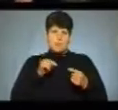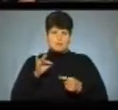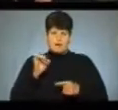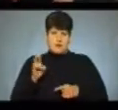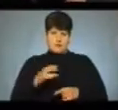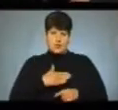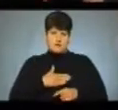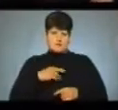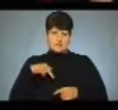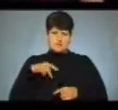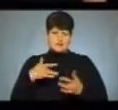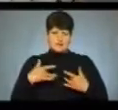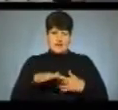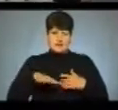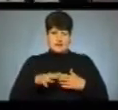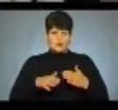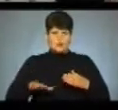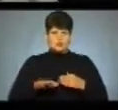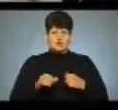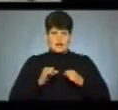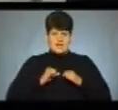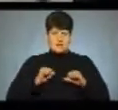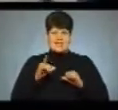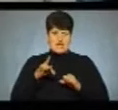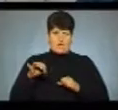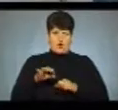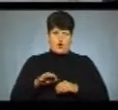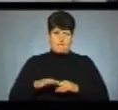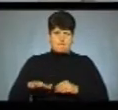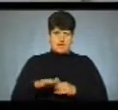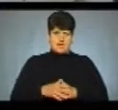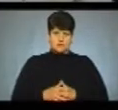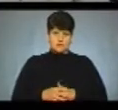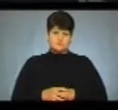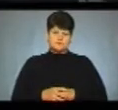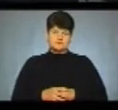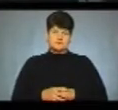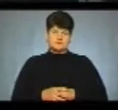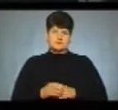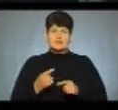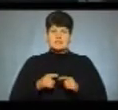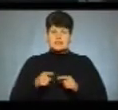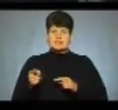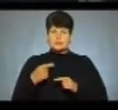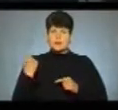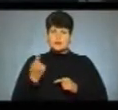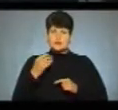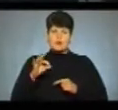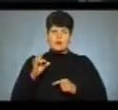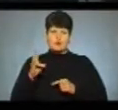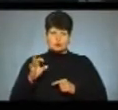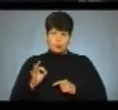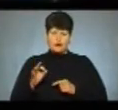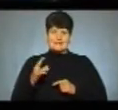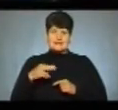пройшли від Театрального Майдану до площі Героїв Євромайдану. Це Тернопільський обласний онкологічний